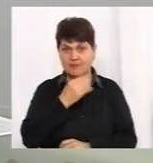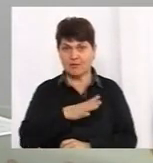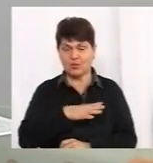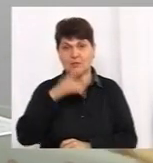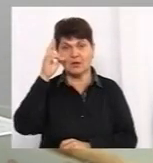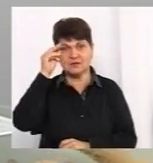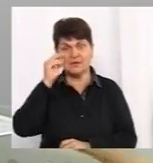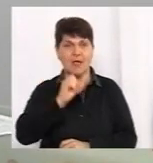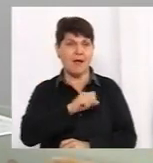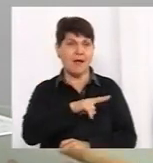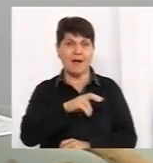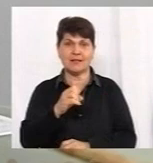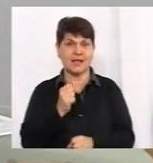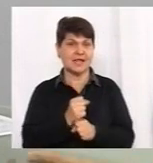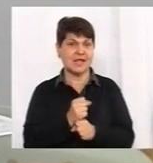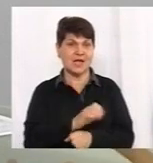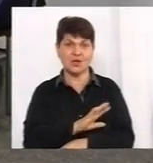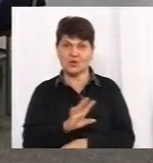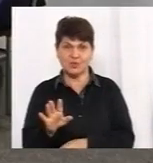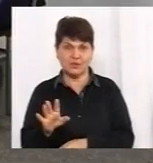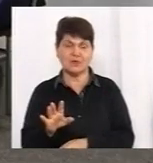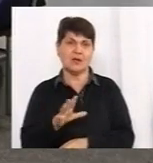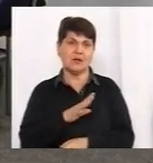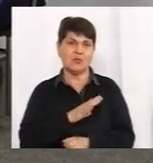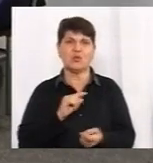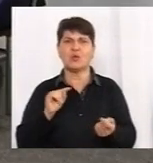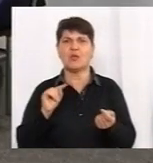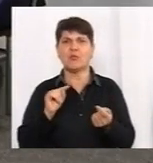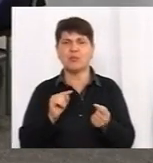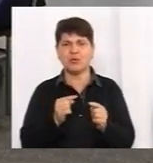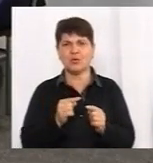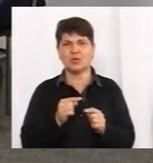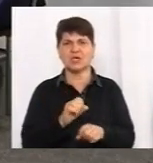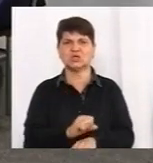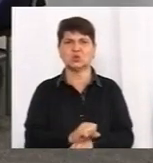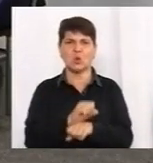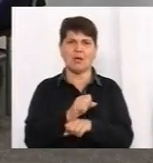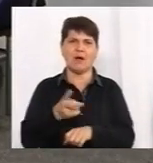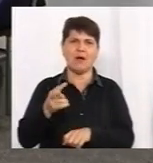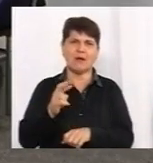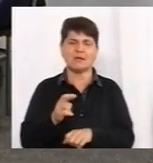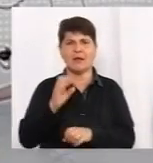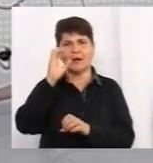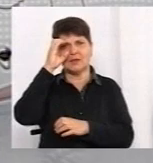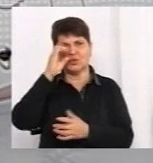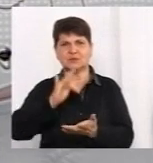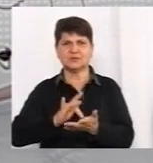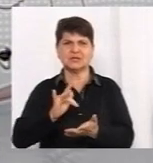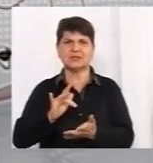Але не робилося, шло протистояння між лабораторним центром і керівництвом.